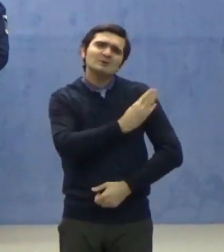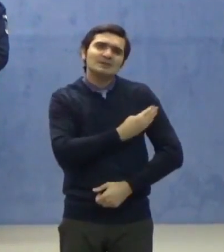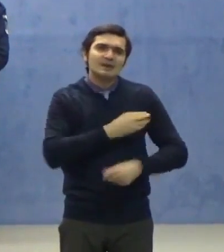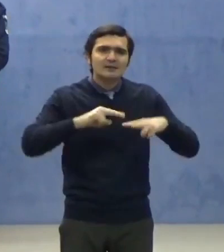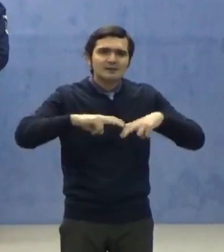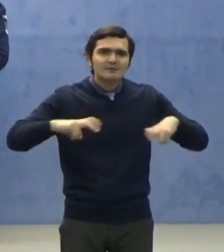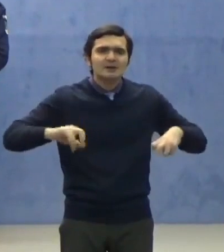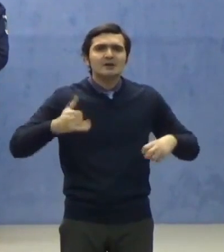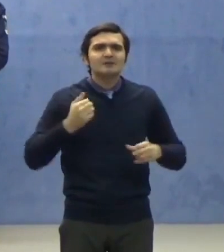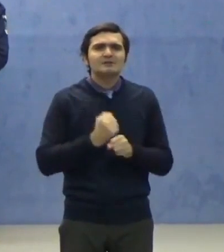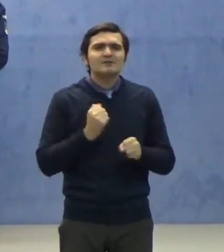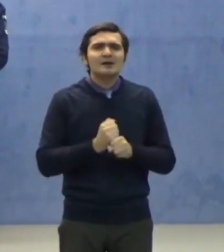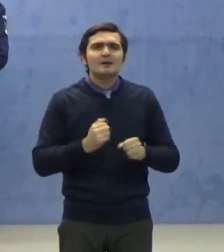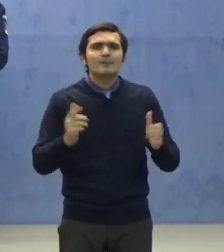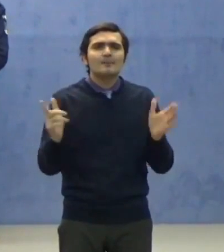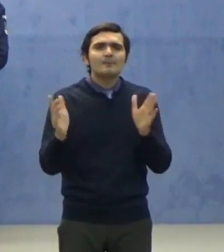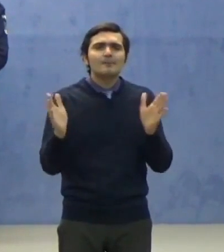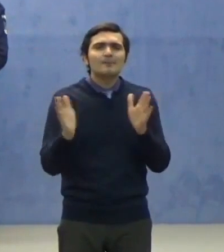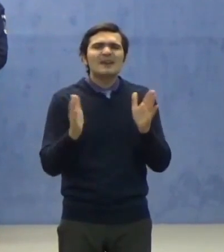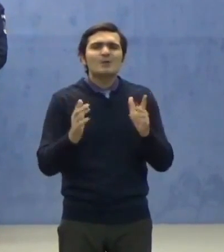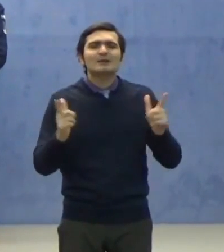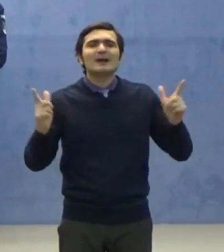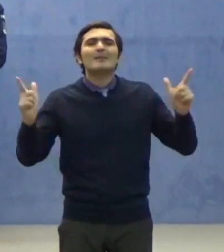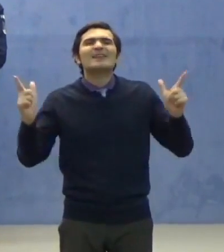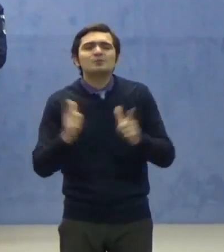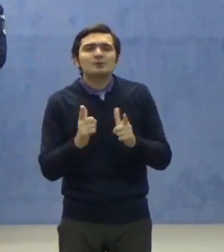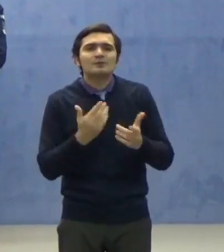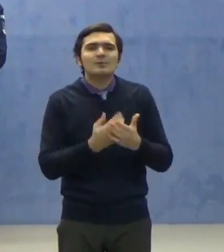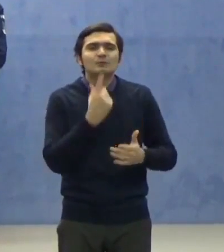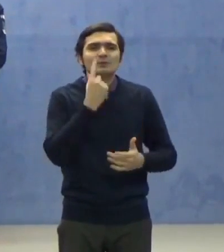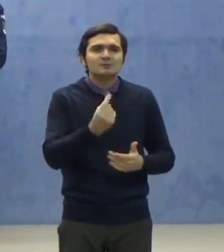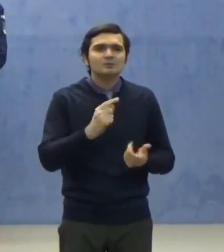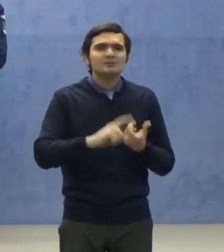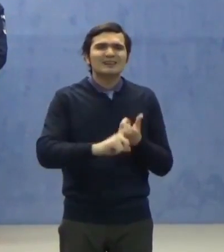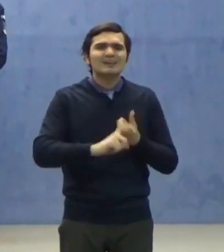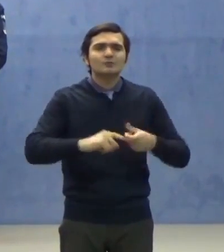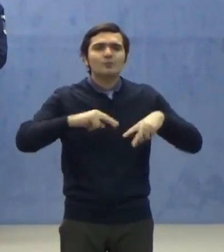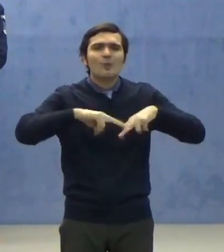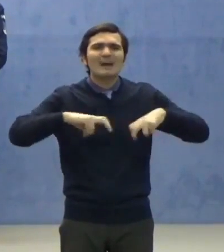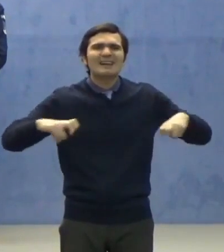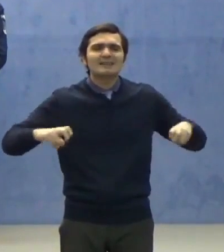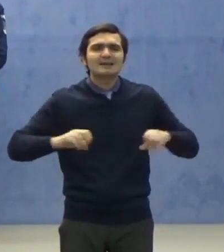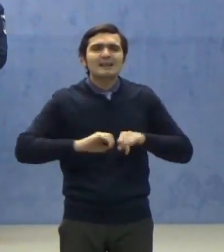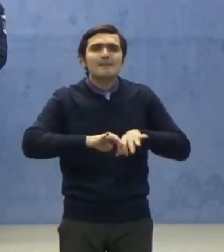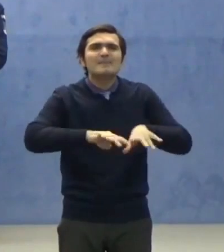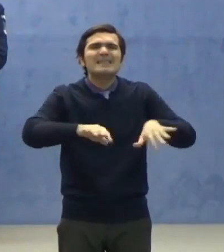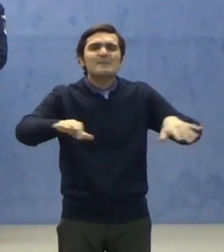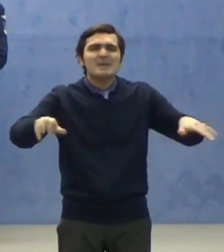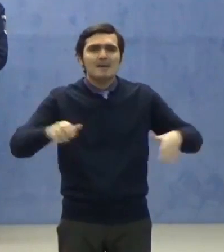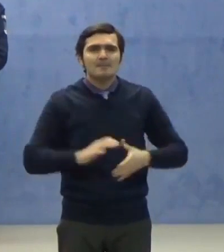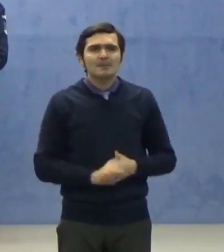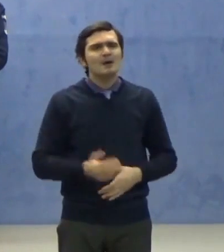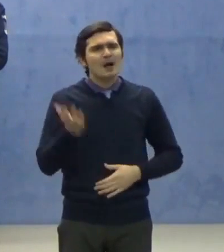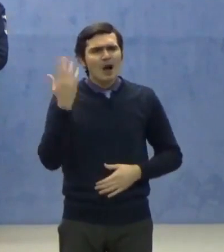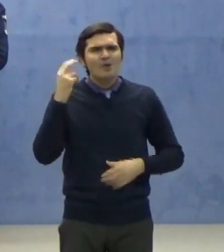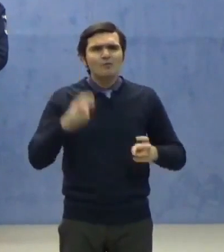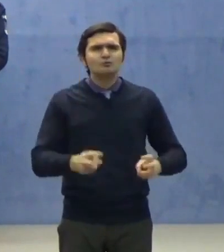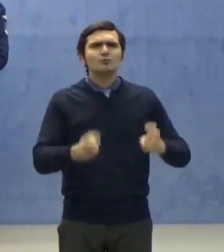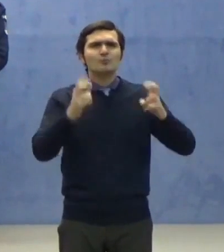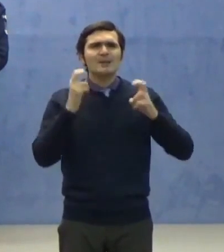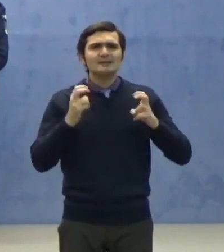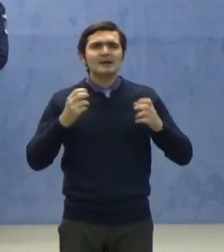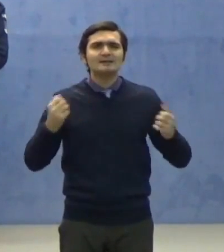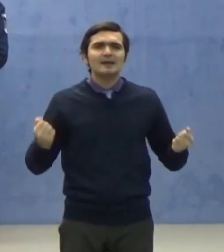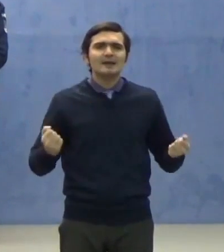scurtarea perioadei de răspuns în cazul anchetelor epidemiologice. Au fost suspendate exercițiile,